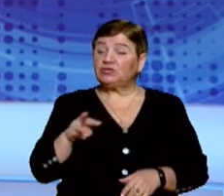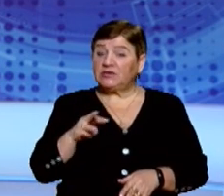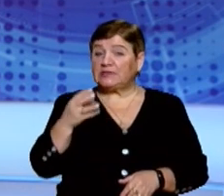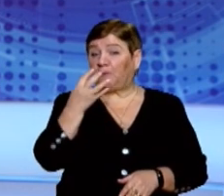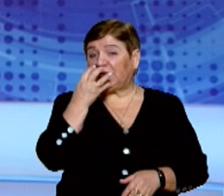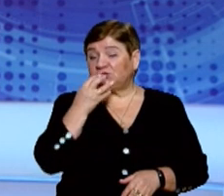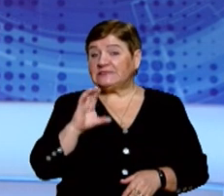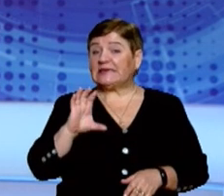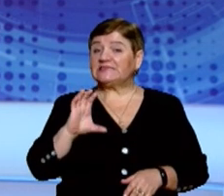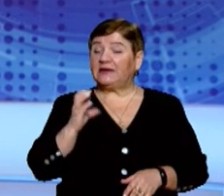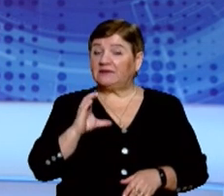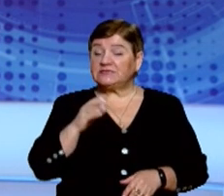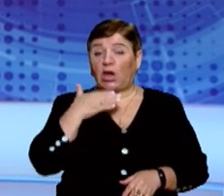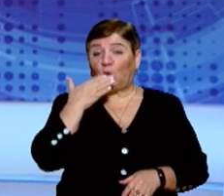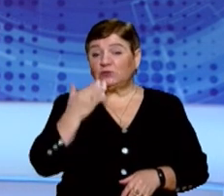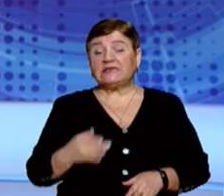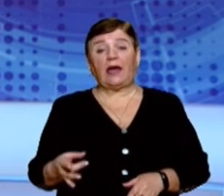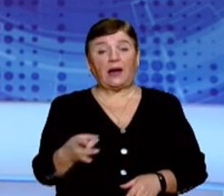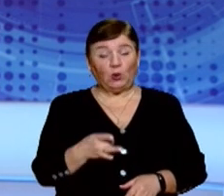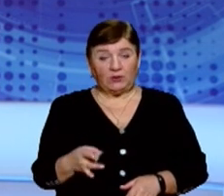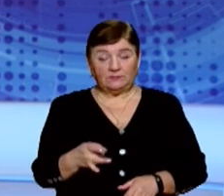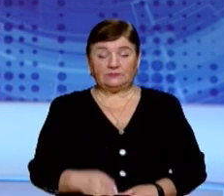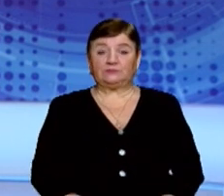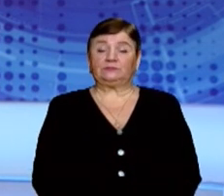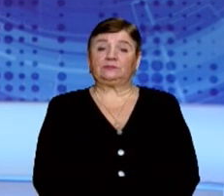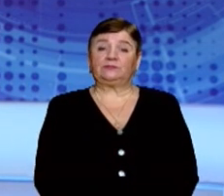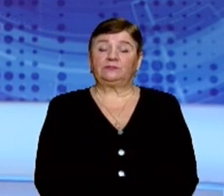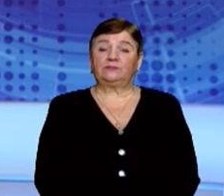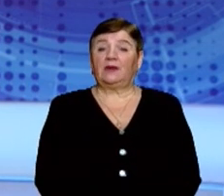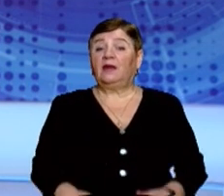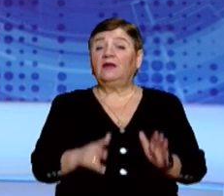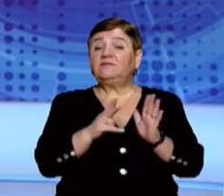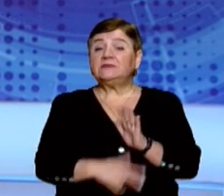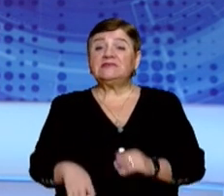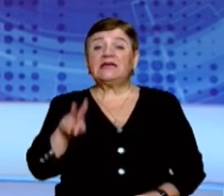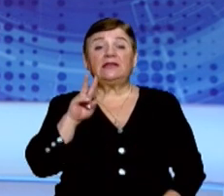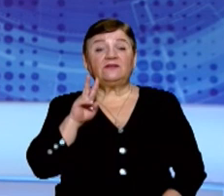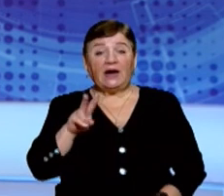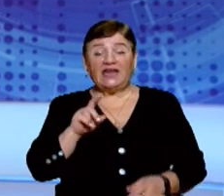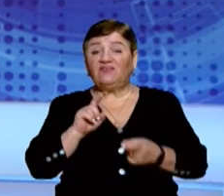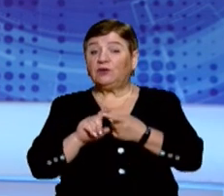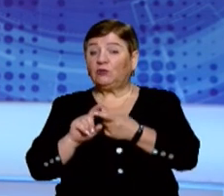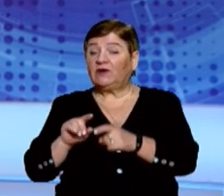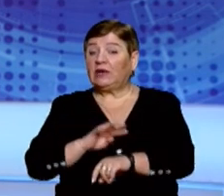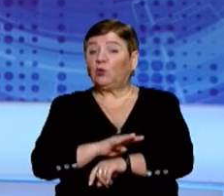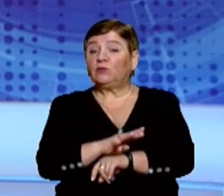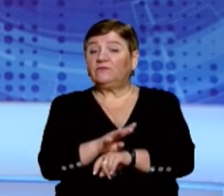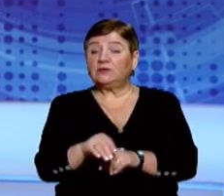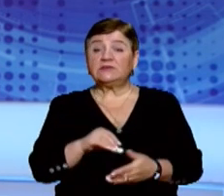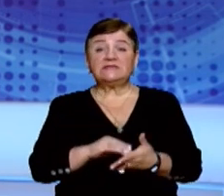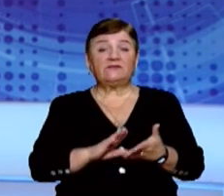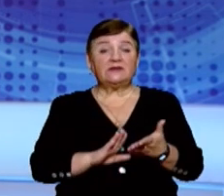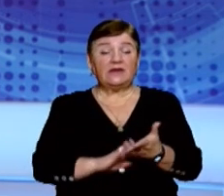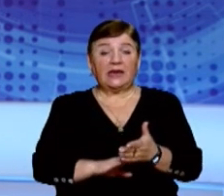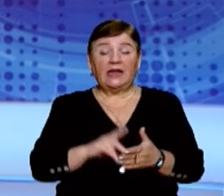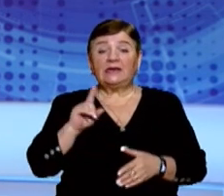Порочинський, Свалявський та Хустський райони. 82 випадки інфікування коронавірусом зареєстрували за